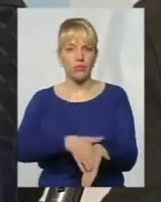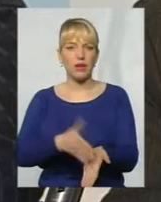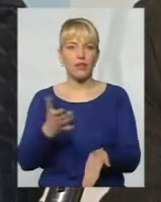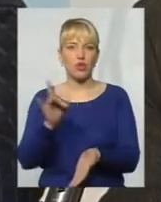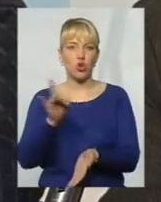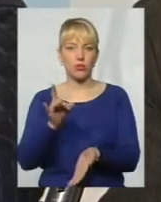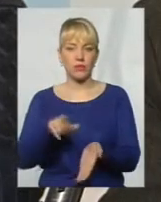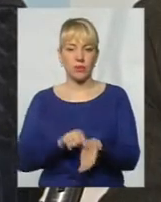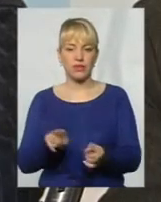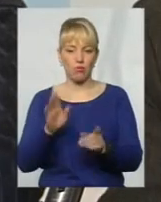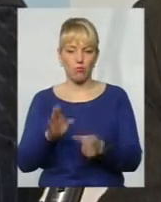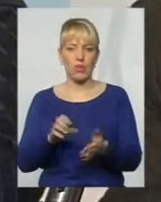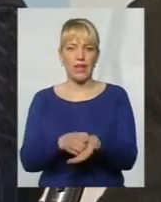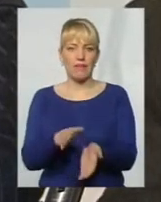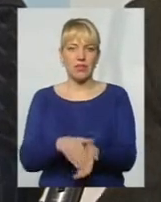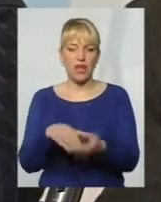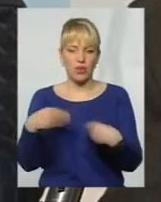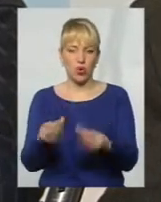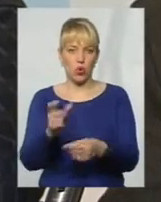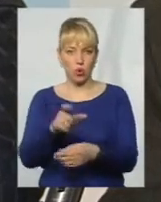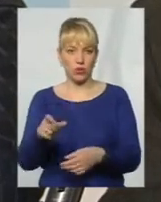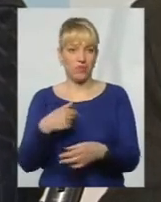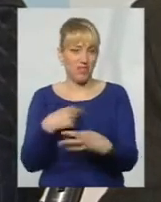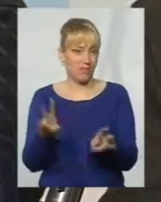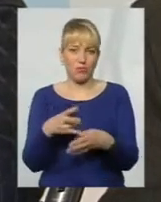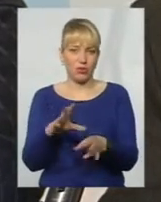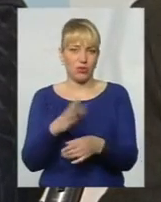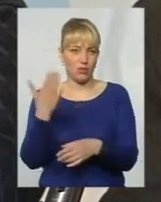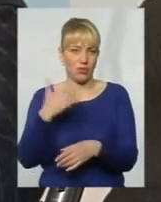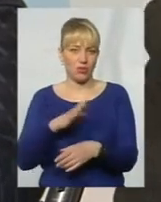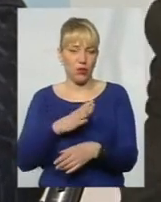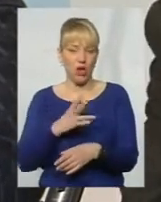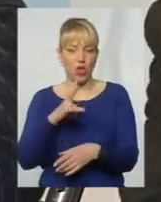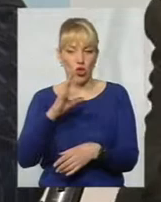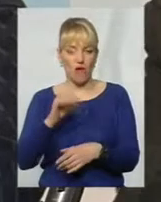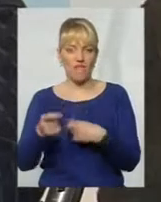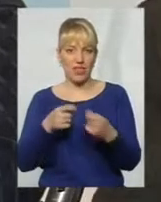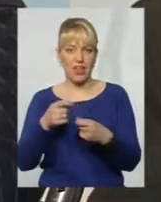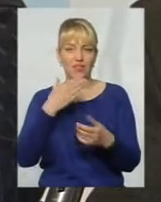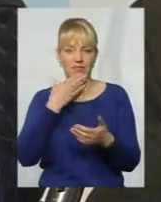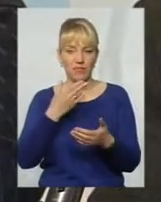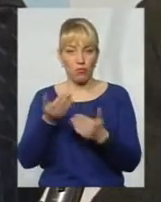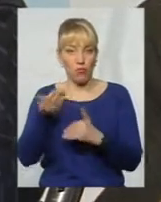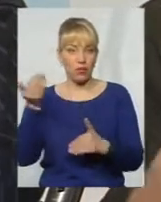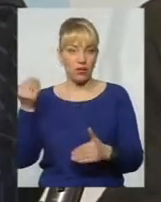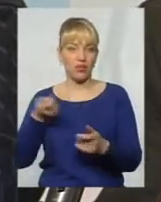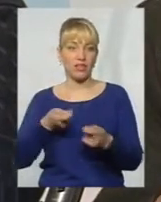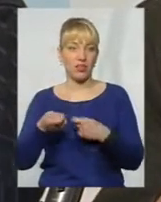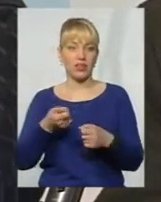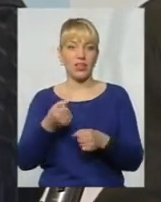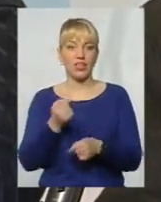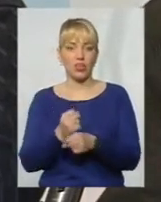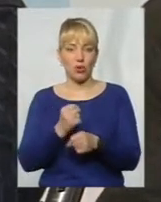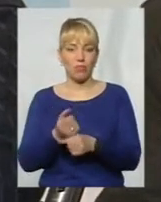буде встановлений цим людям. Нам нічого потрібно, не треба було. Але влада в свій час, попередня влада, зробилася